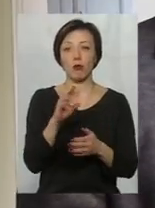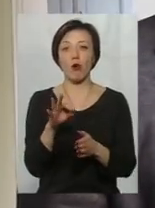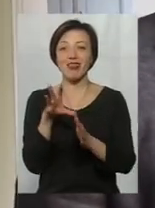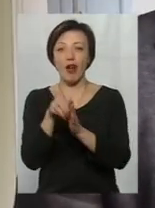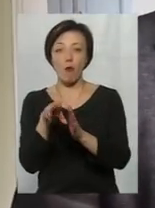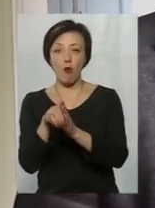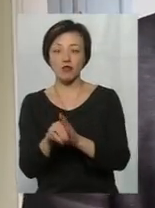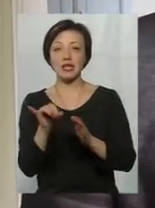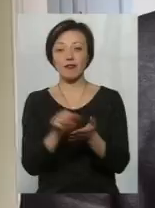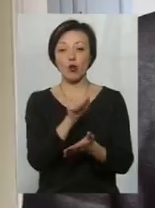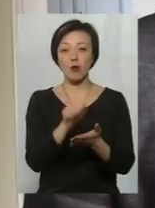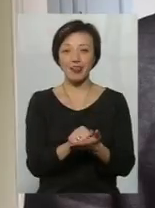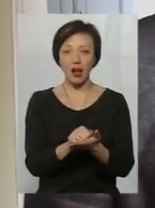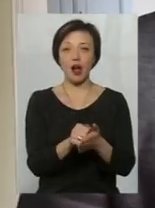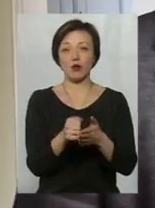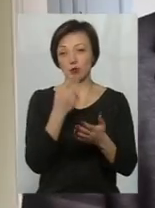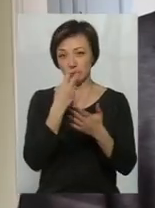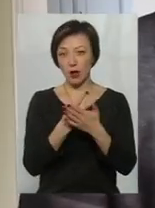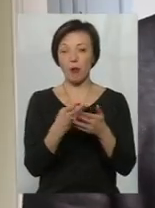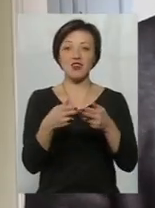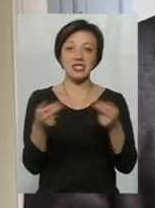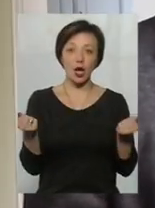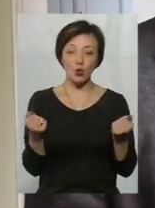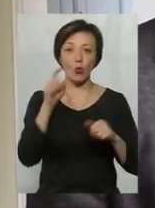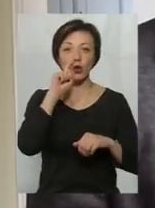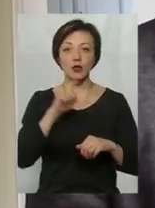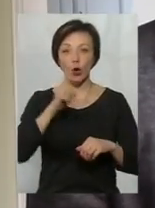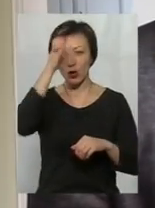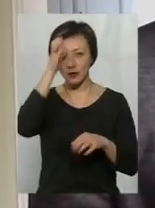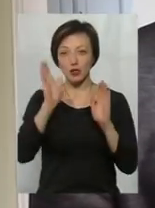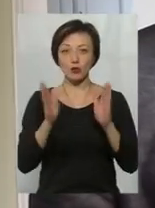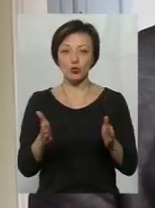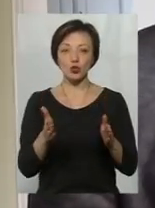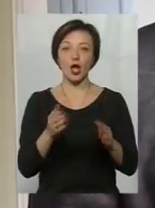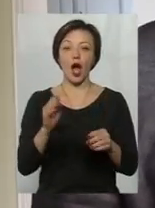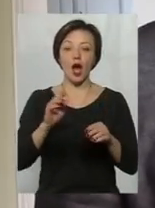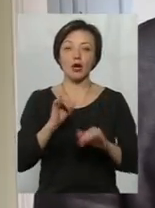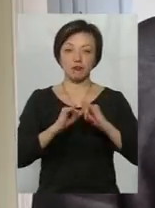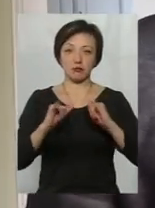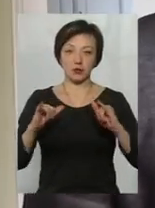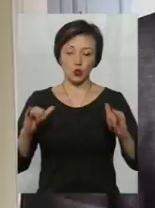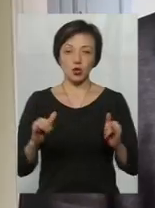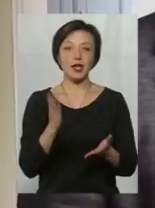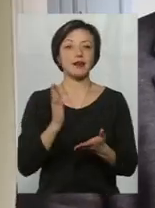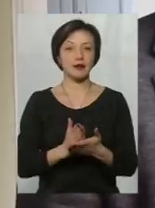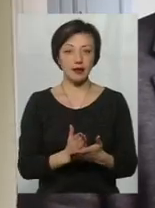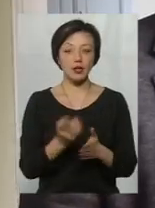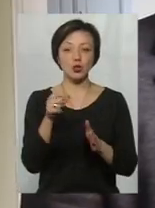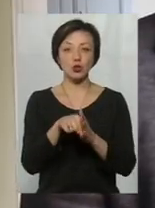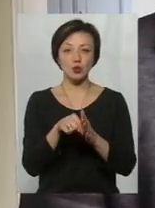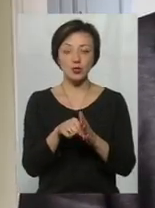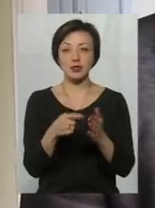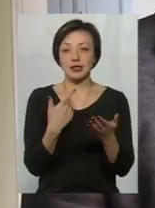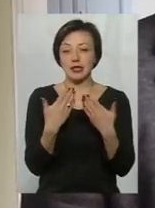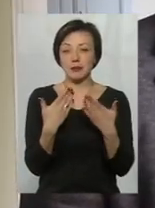але і в документальному зрізі, по визнанню, власне, української освіти будуть якісь зрушення. Є сутністо різний